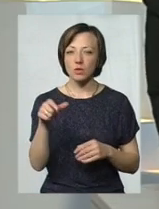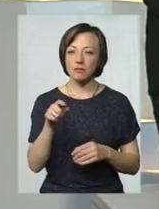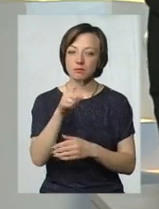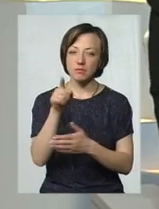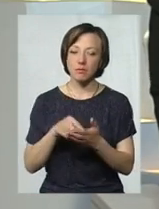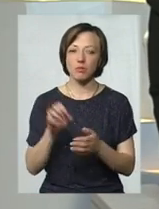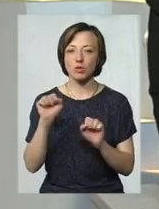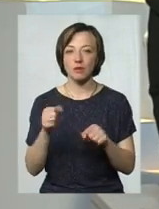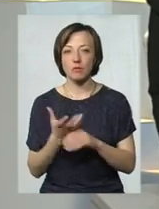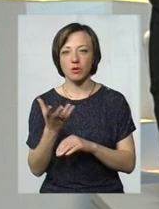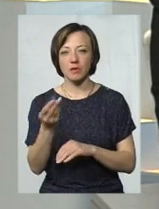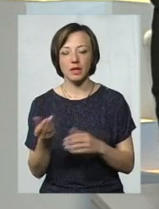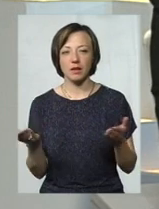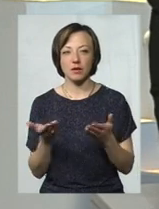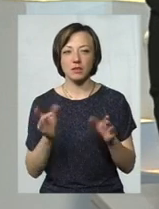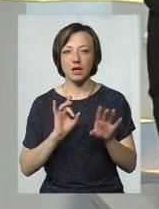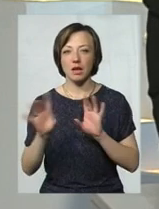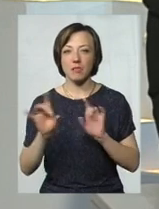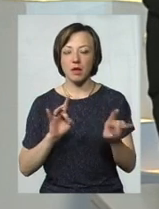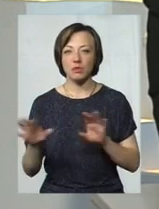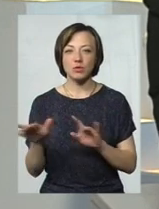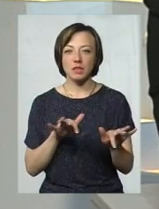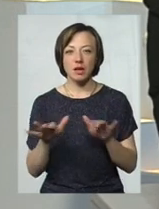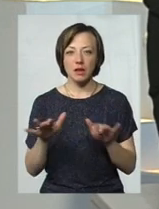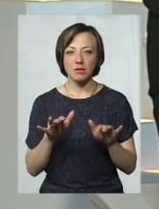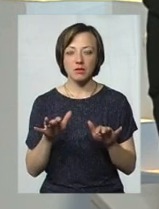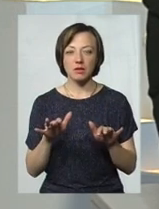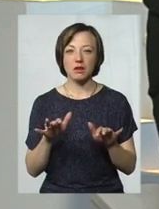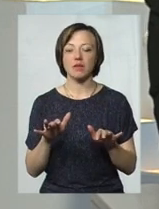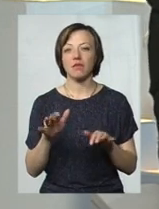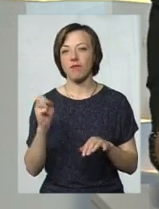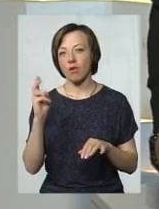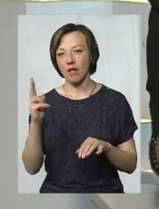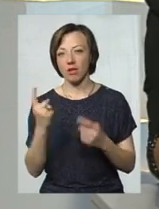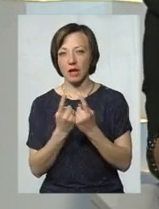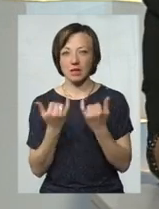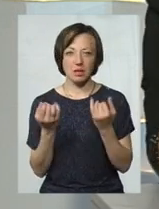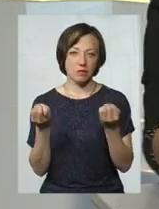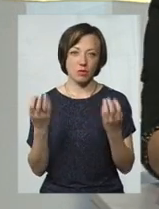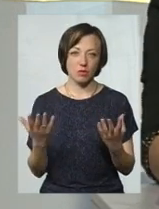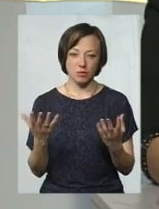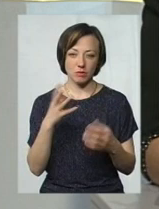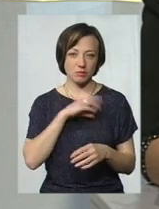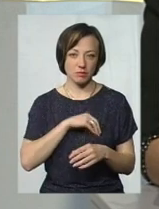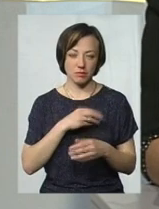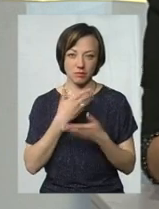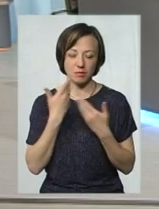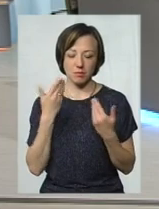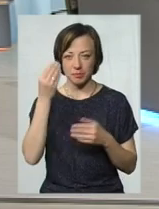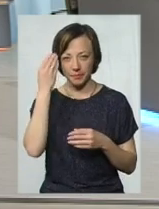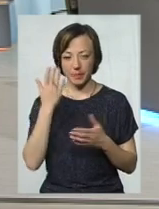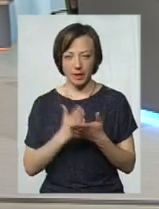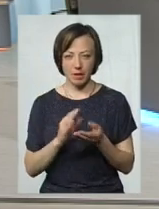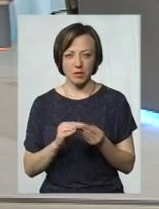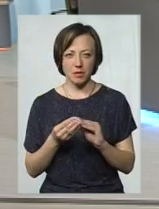які, можливо, проплатили якусь рекламну діяльність у російських соцмережах, а зараз просто з цього немає користі? Є